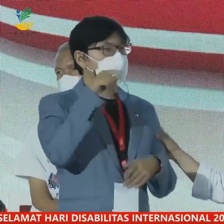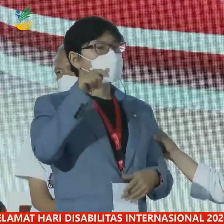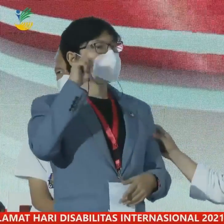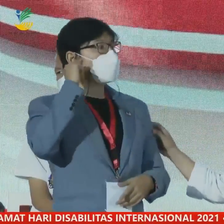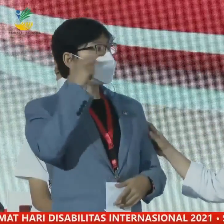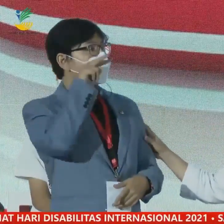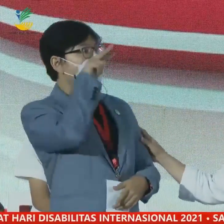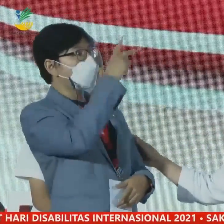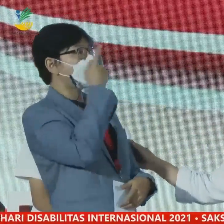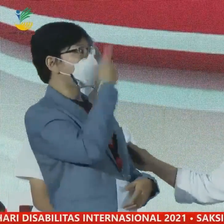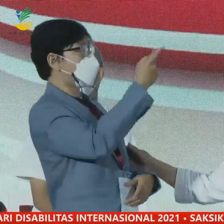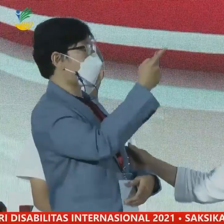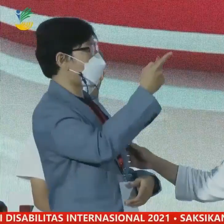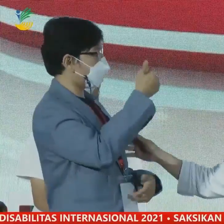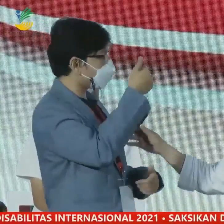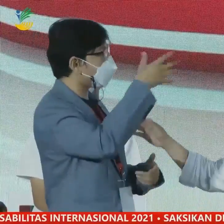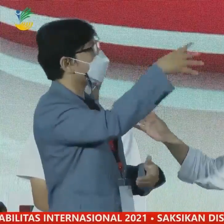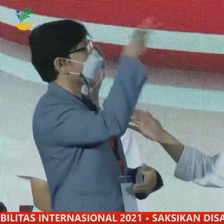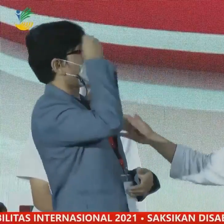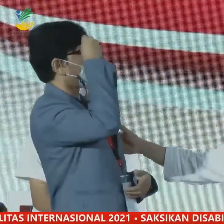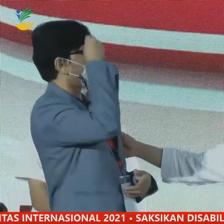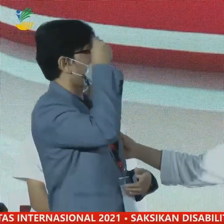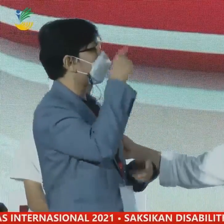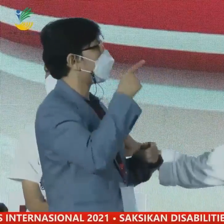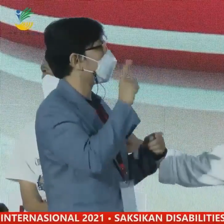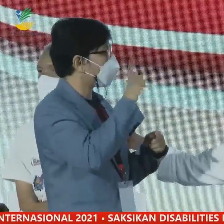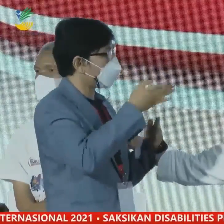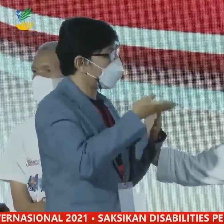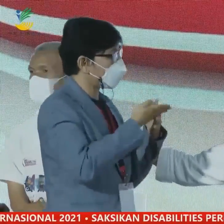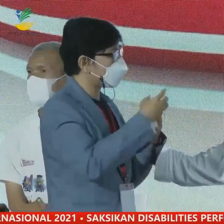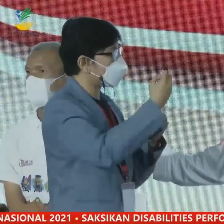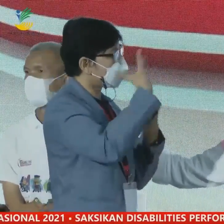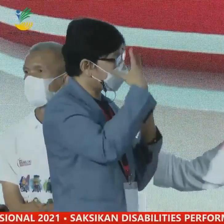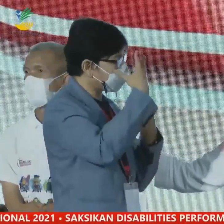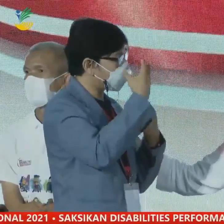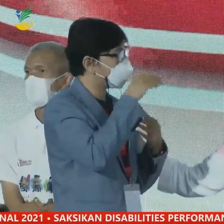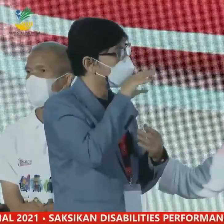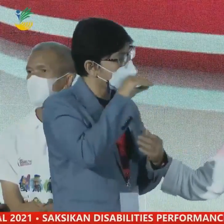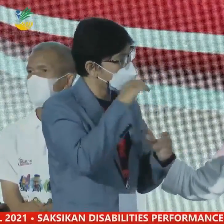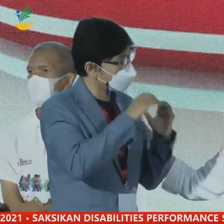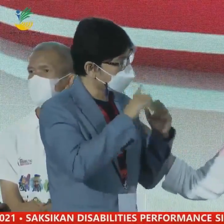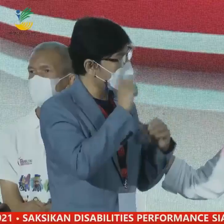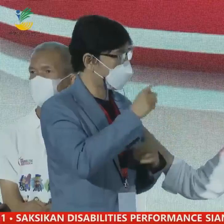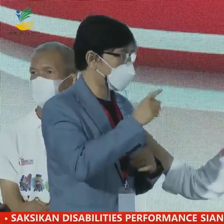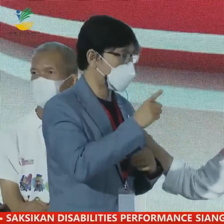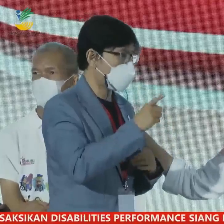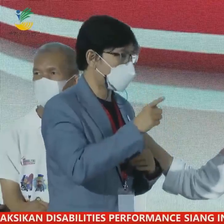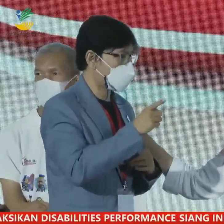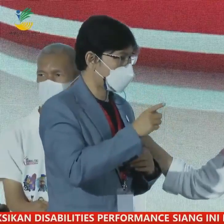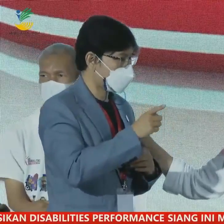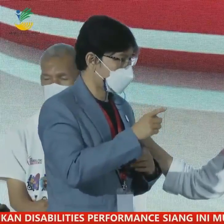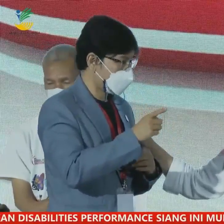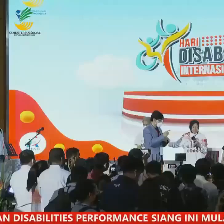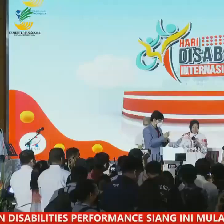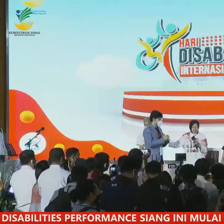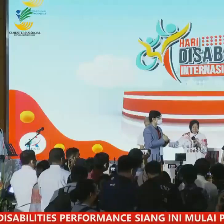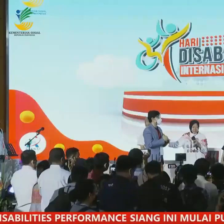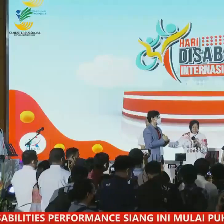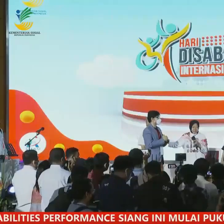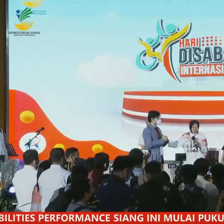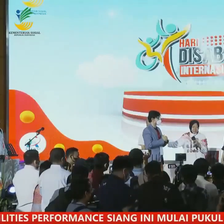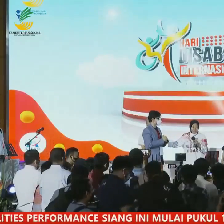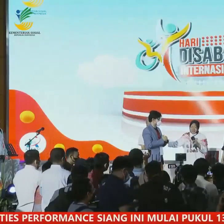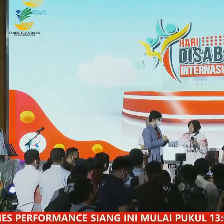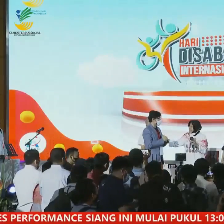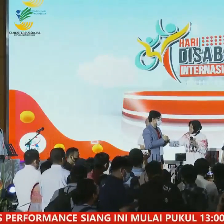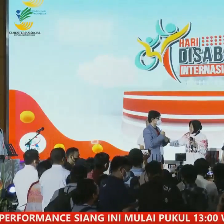contohnya ada juru bahasa isarat nih. Orang tuli bisa melihat, juru bahasa isarat, dengan jelas, ketika, apa namanya, situasi acara seperti